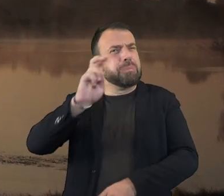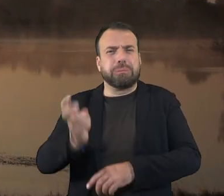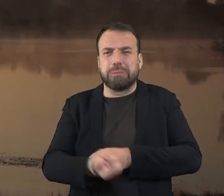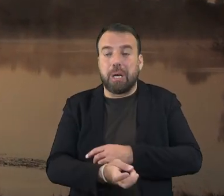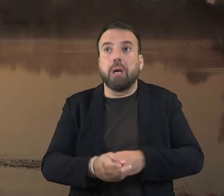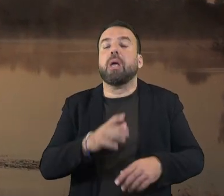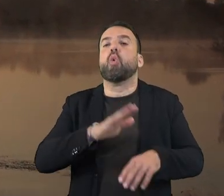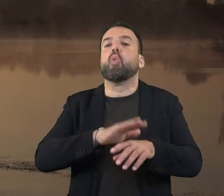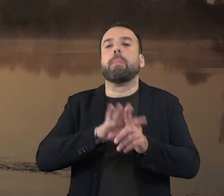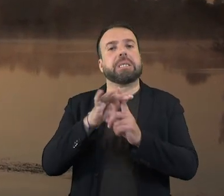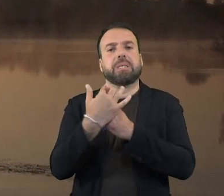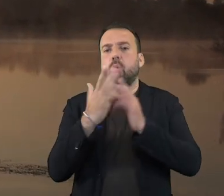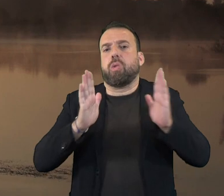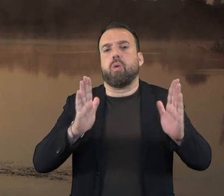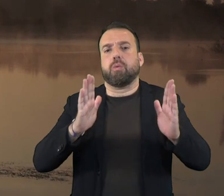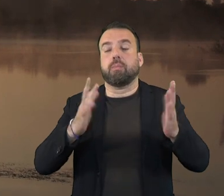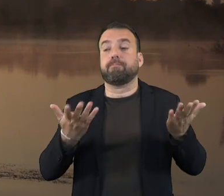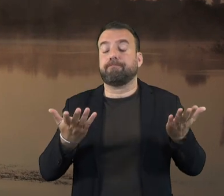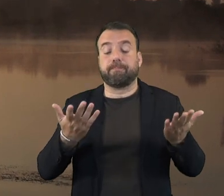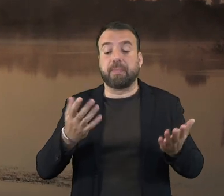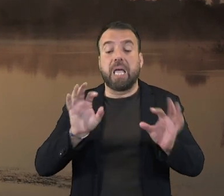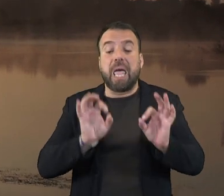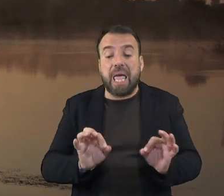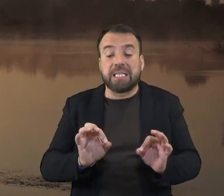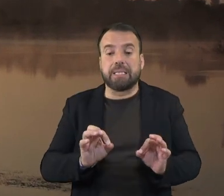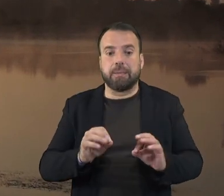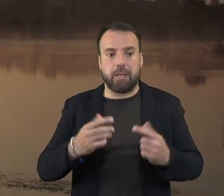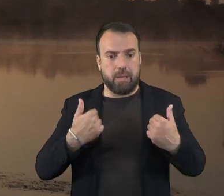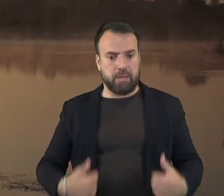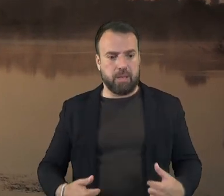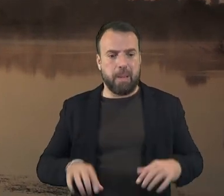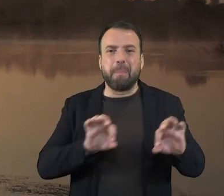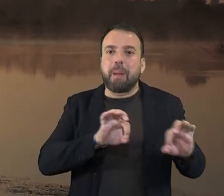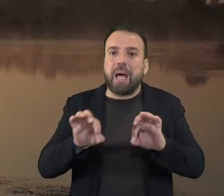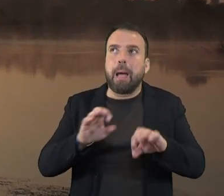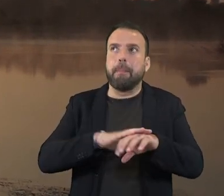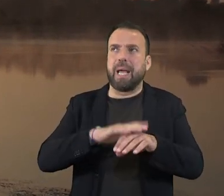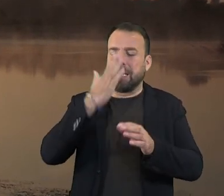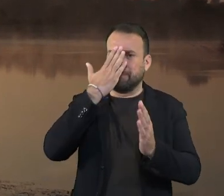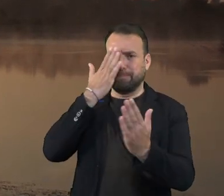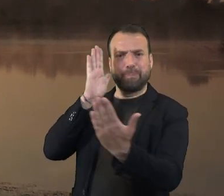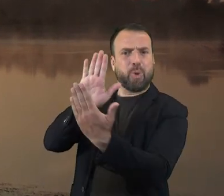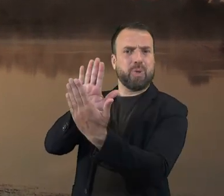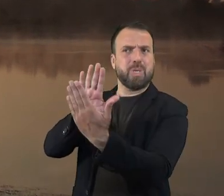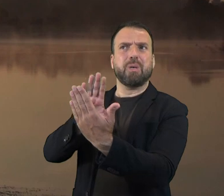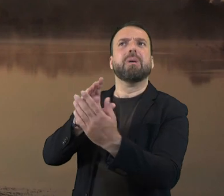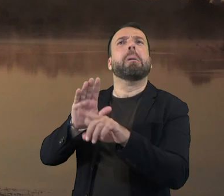-nos per respondre a situacions que percebem com a perilloses i prendre les mesures necessàries per poder-les afrontar.